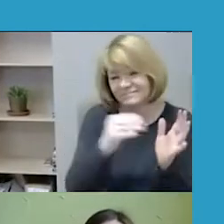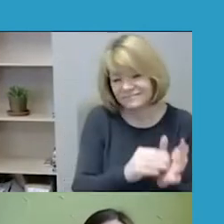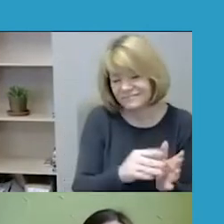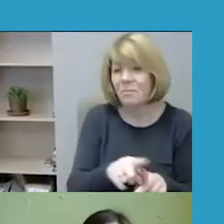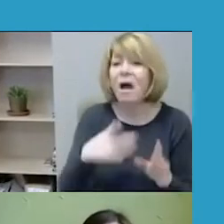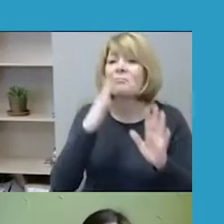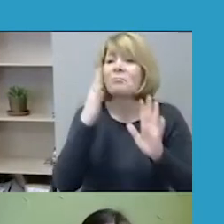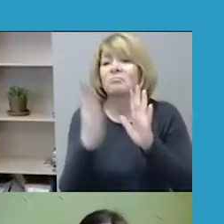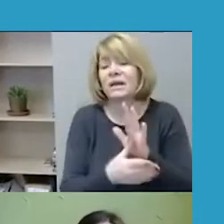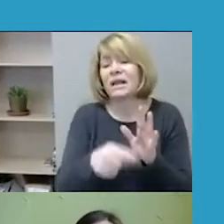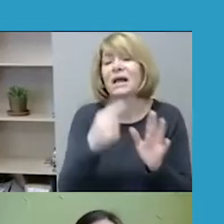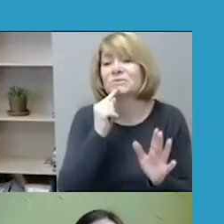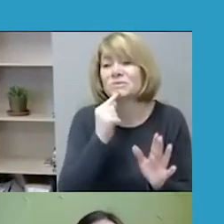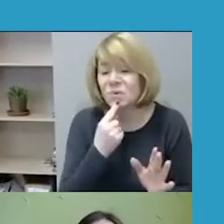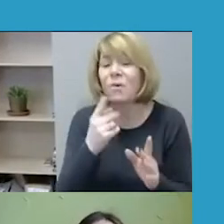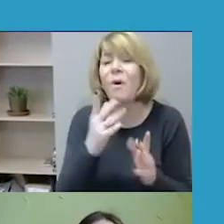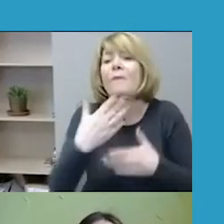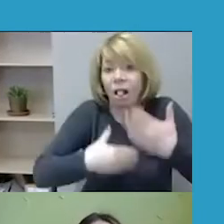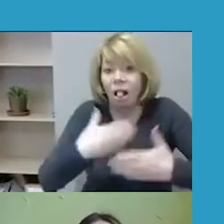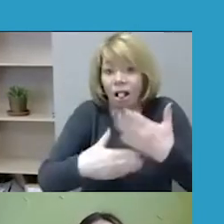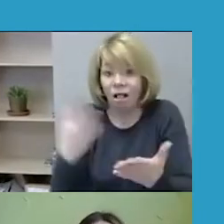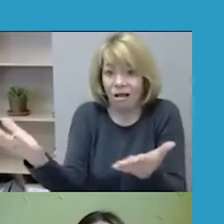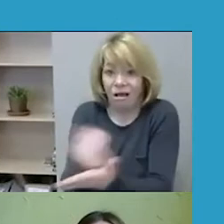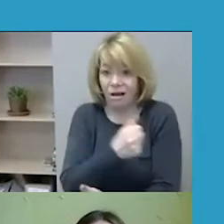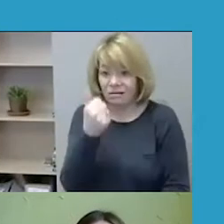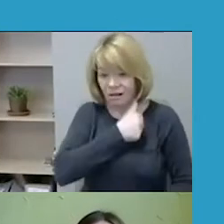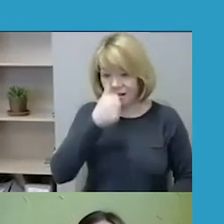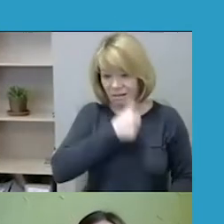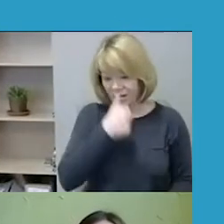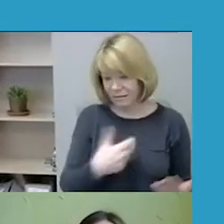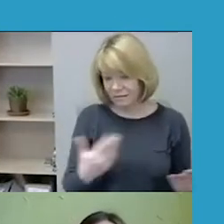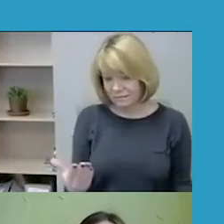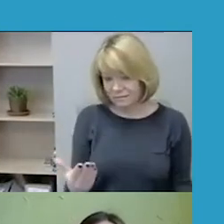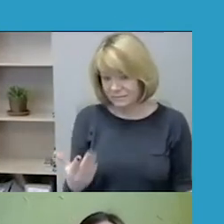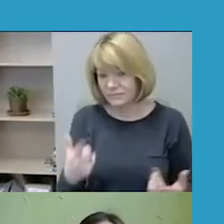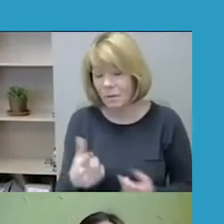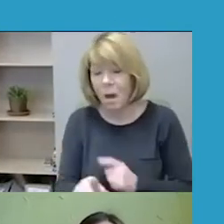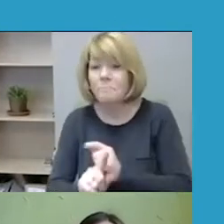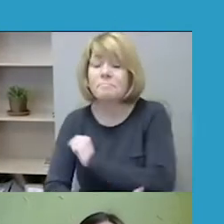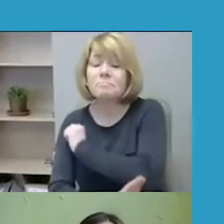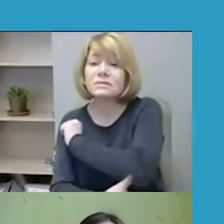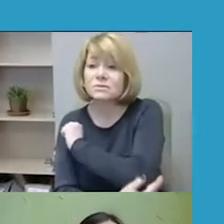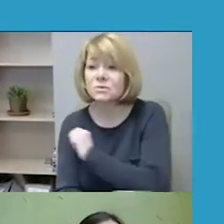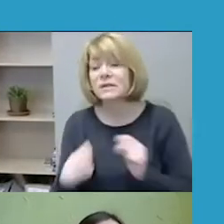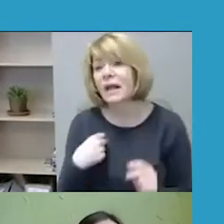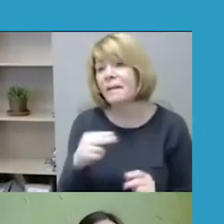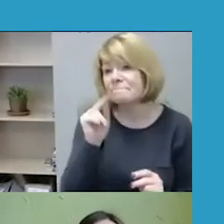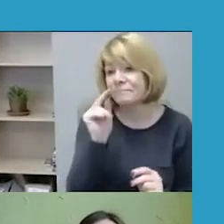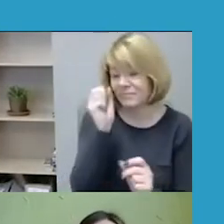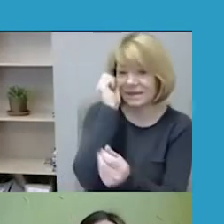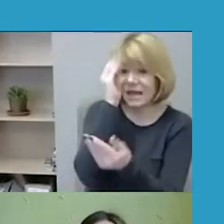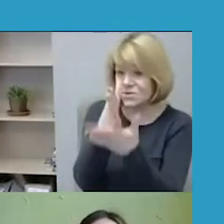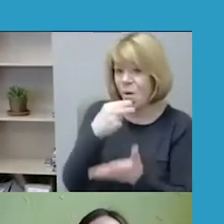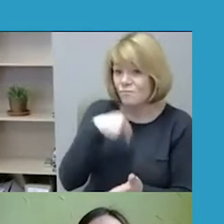niekaip nepavyksta rasti. Ir paskutinis, ką šiandien norėčiau paminėti, tai yra nepykantos nusikaltimų ir latentiškumas. Ir